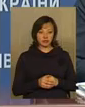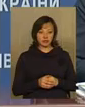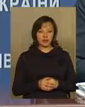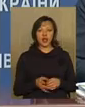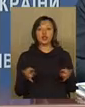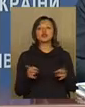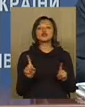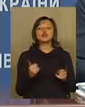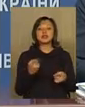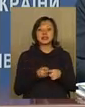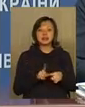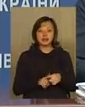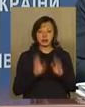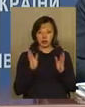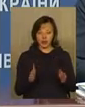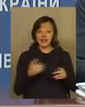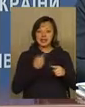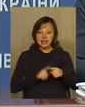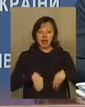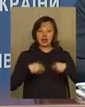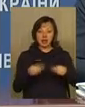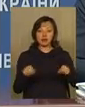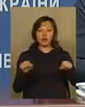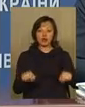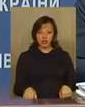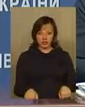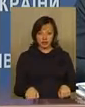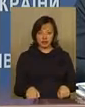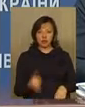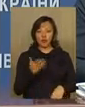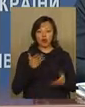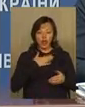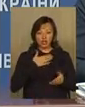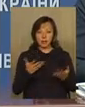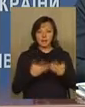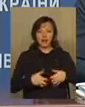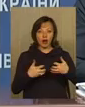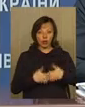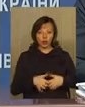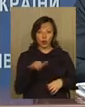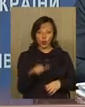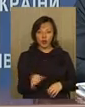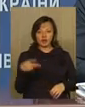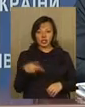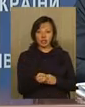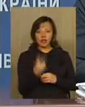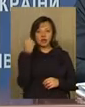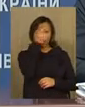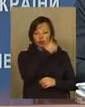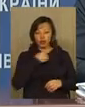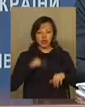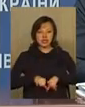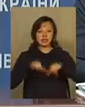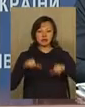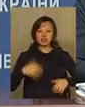це призведе? Це дасть можливість по нашим підрахункам у 2012 році